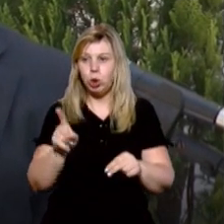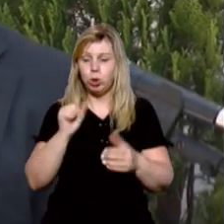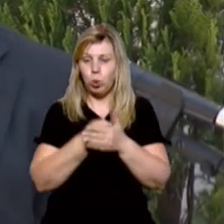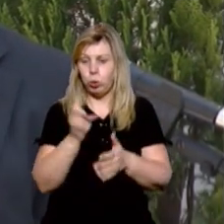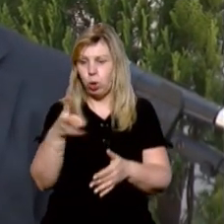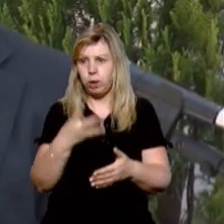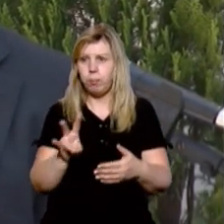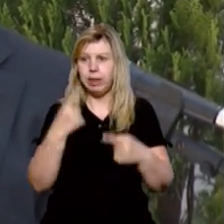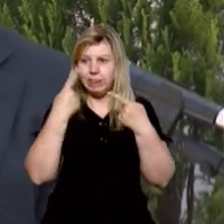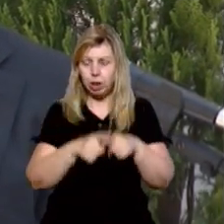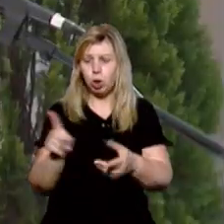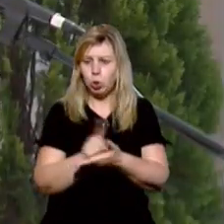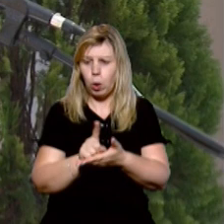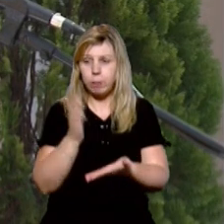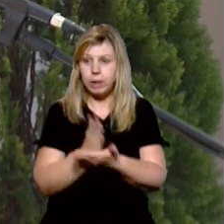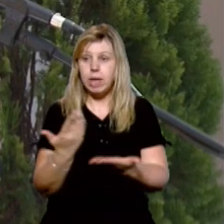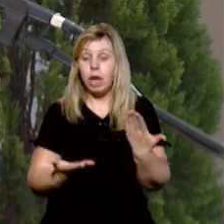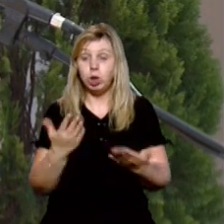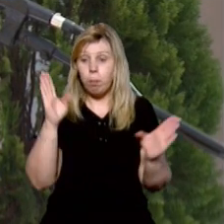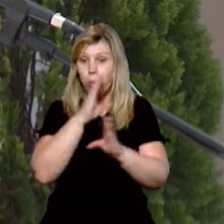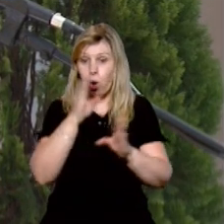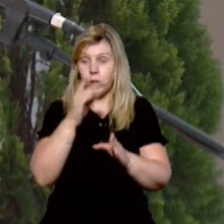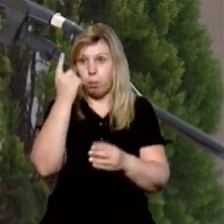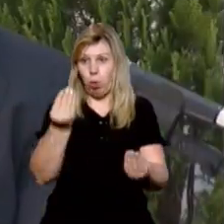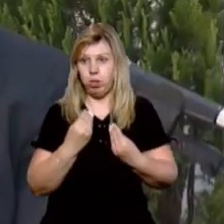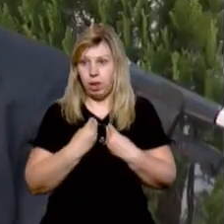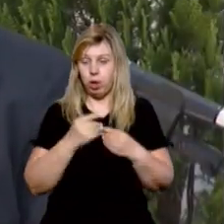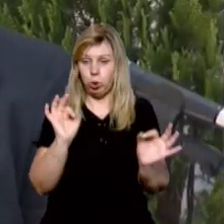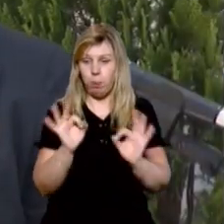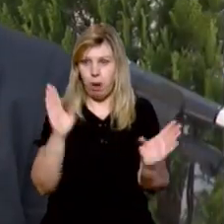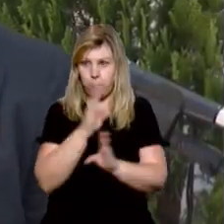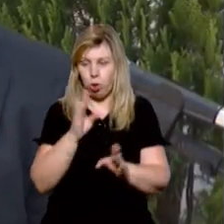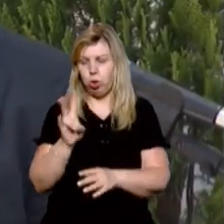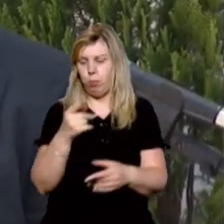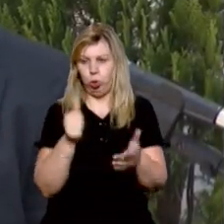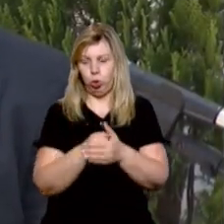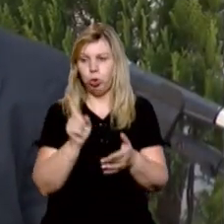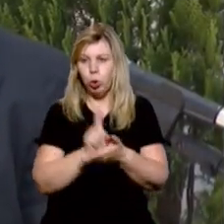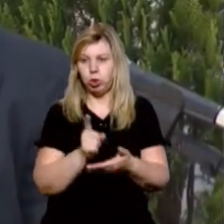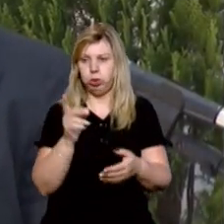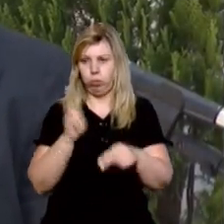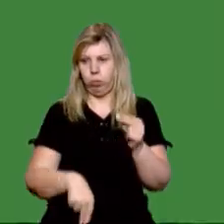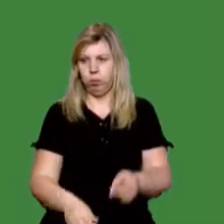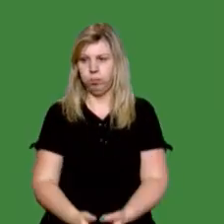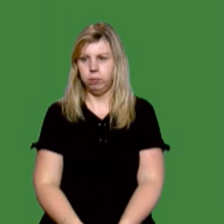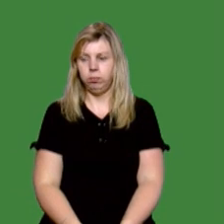листопада там технологічні норми є. Якщо погода, ще раз, бо вдасть нам нормальну погоду, в листопаді маємо здати в експлуатацію.